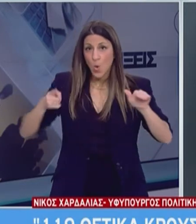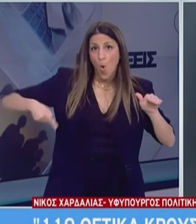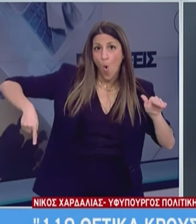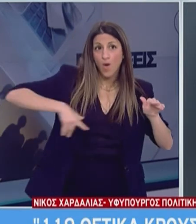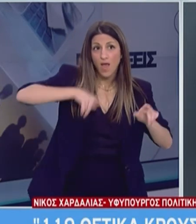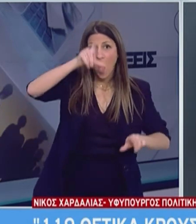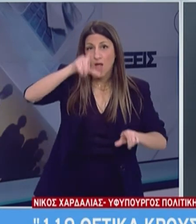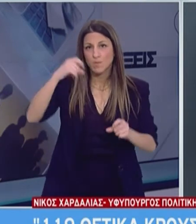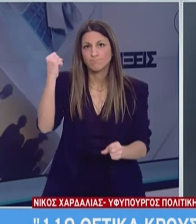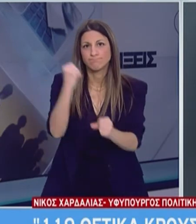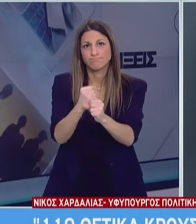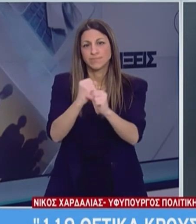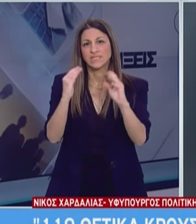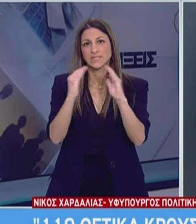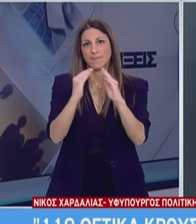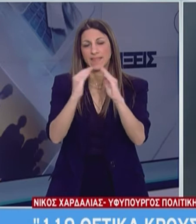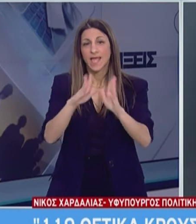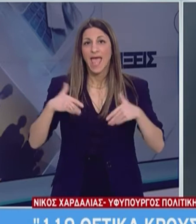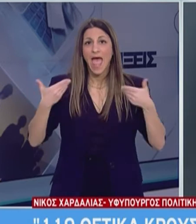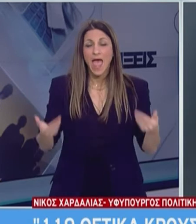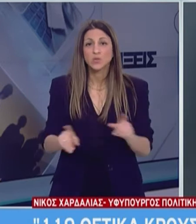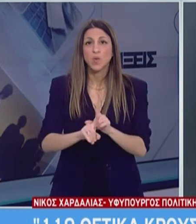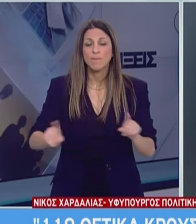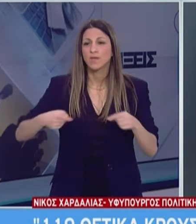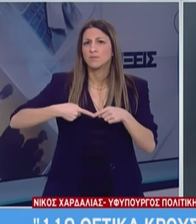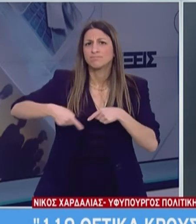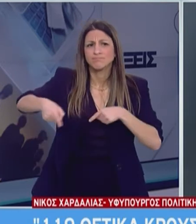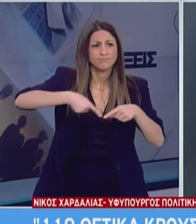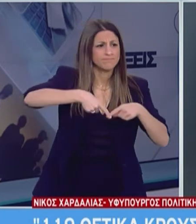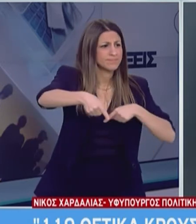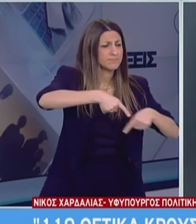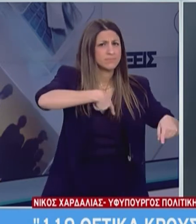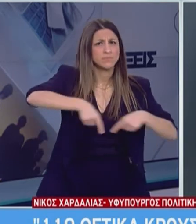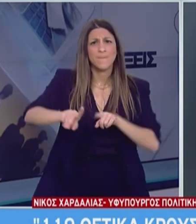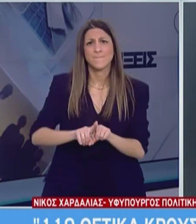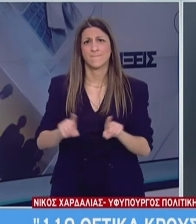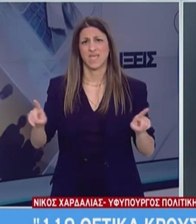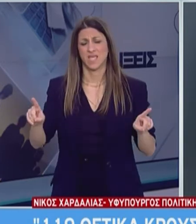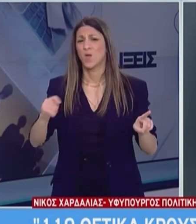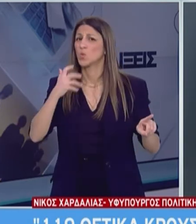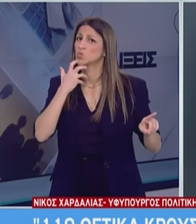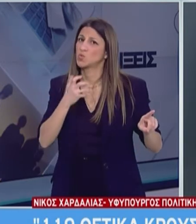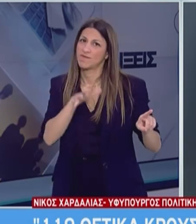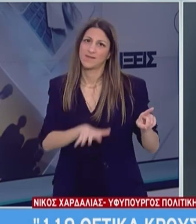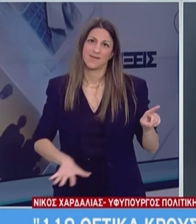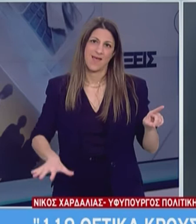παραμείνουν στα σπίτια τους να αποφύγουν άσκοπες μετακινήσεις μια εκκατάσταση χαρακτηρίζεται εξαιρετικά κρίσιμη.